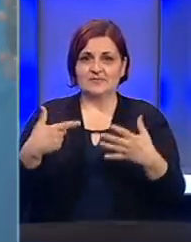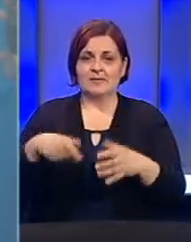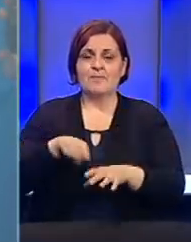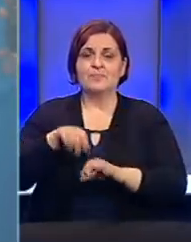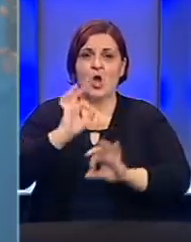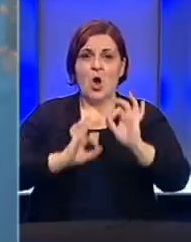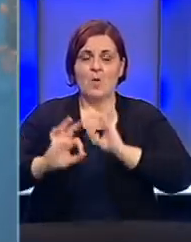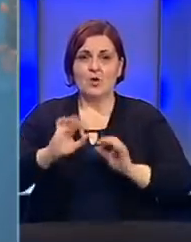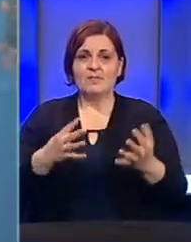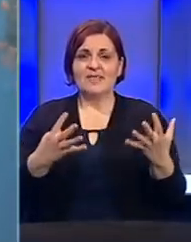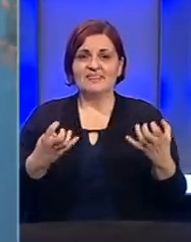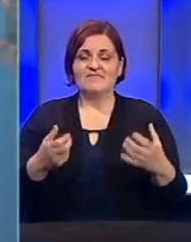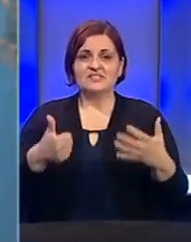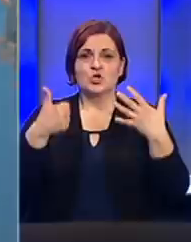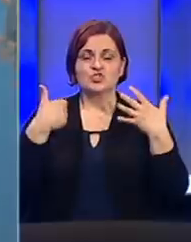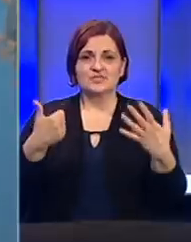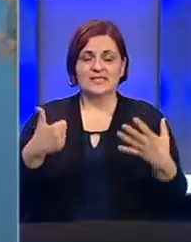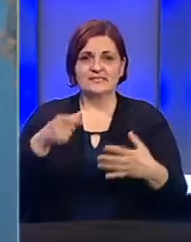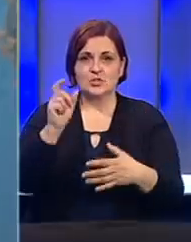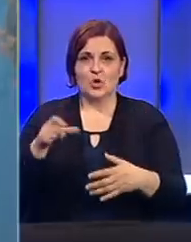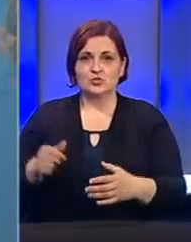Oporavilo se 960 osoba.